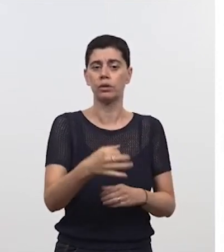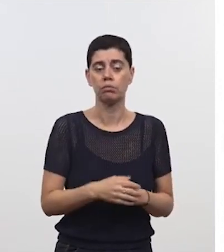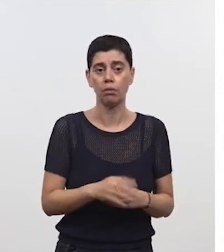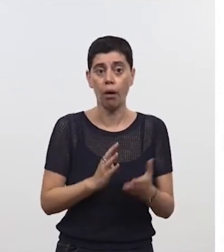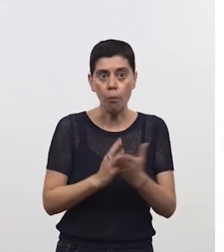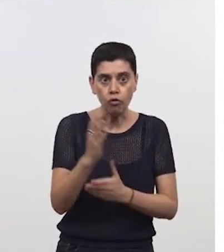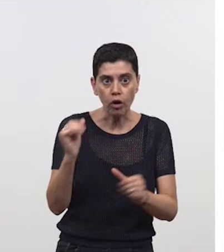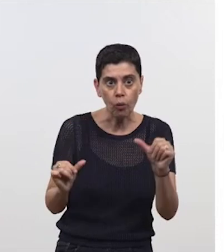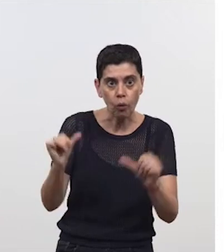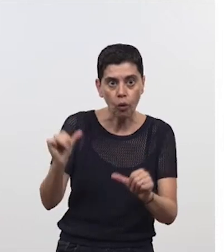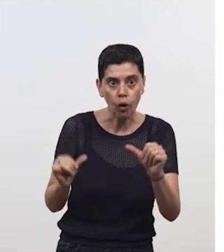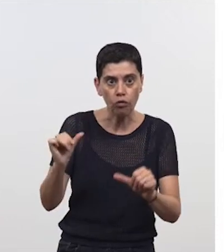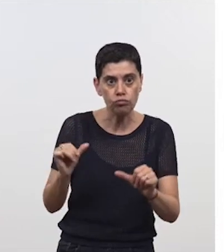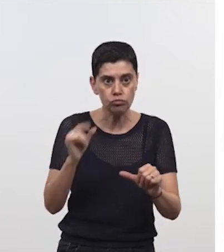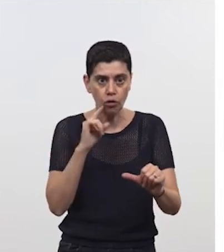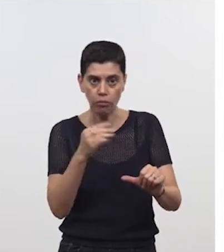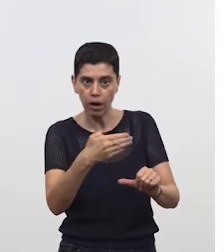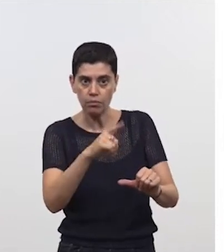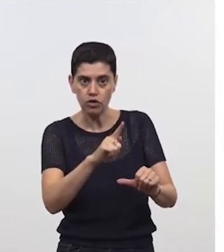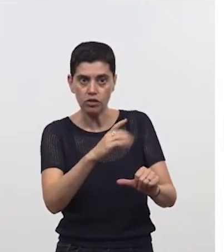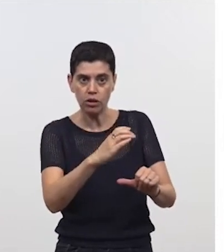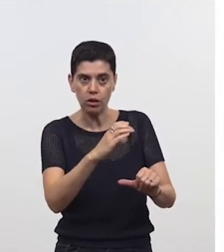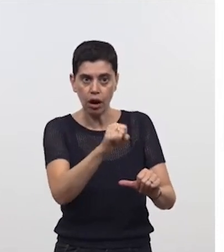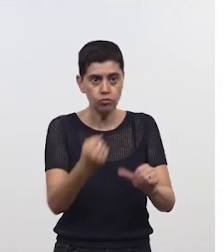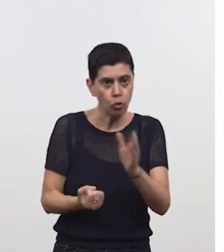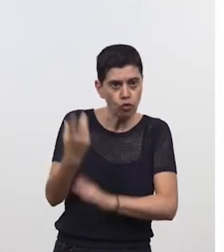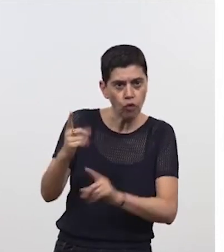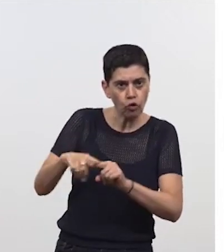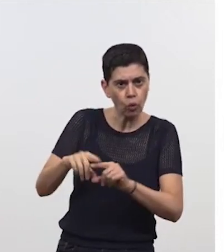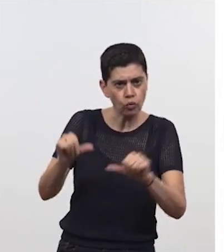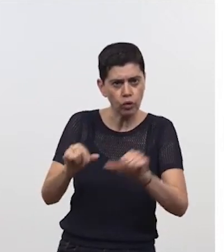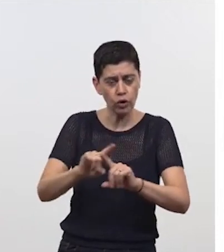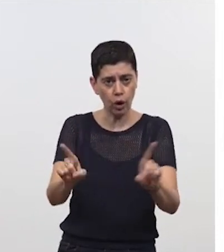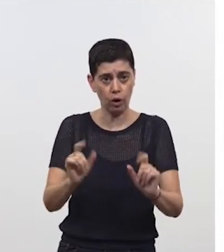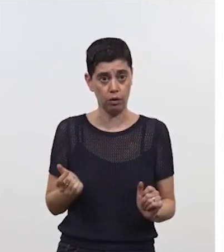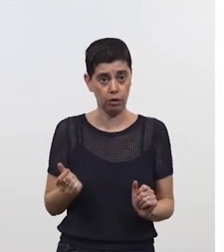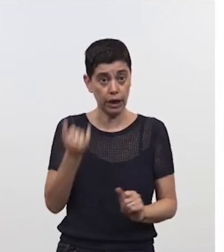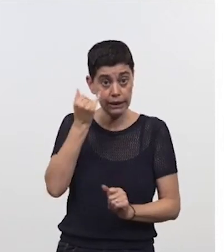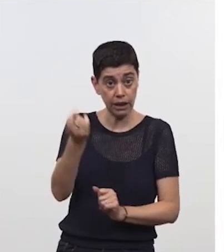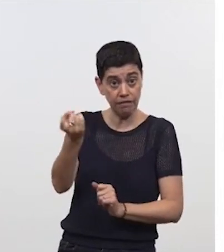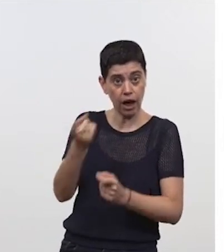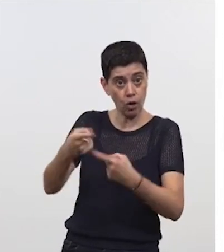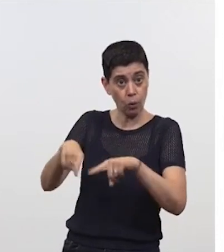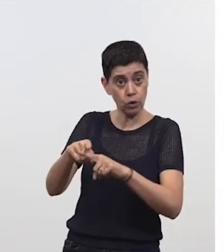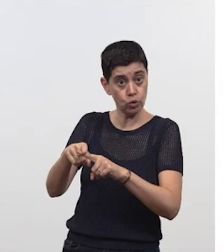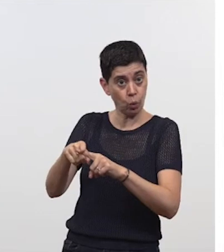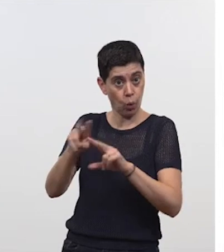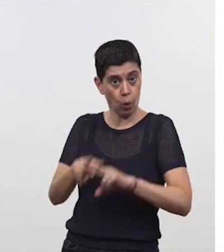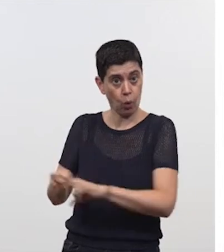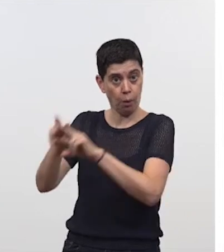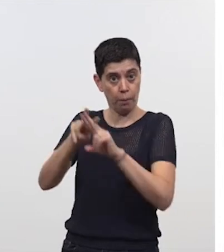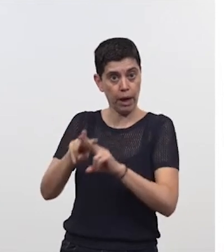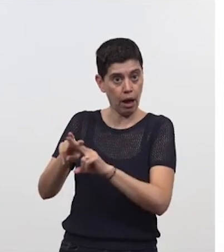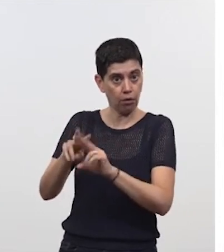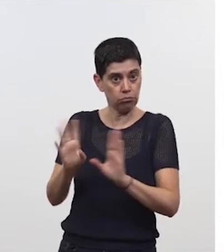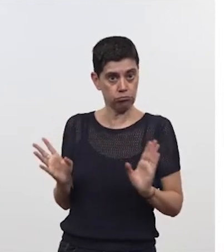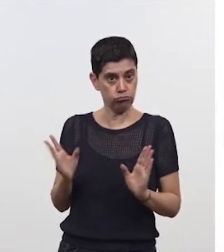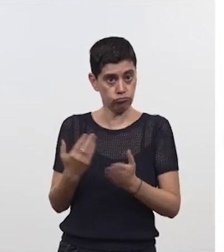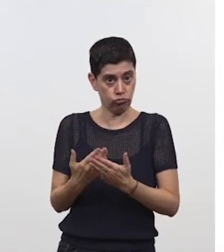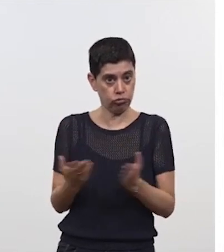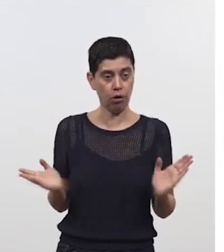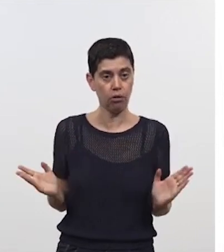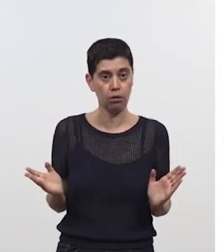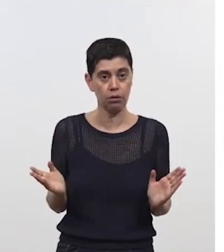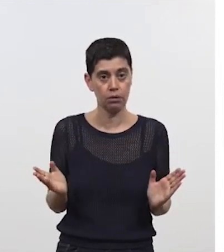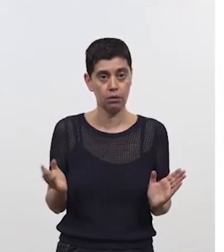concurrence au MGCS, c'est une idée lancée par la Commission européenne, c'est comme ça que je l'appelle. Bon, je ne suis pas le